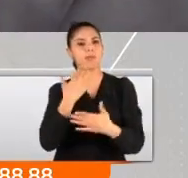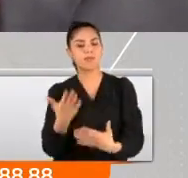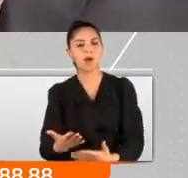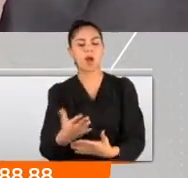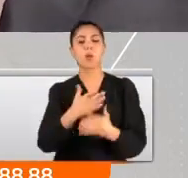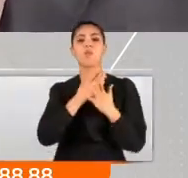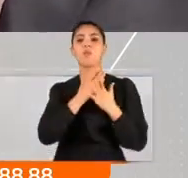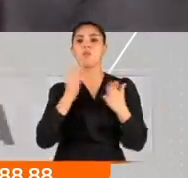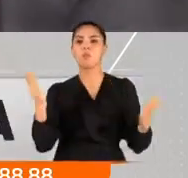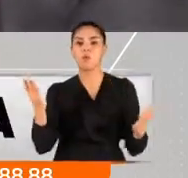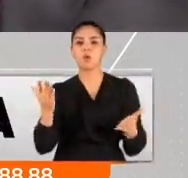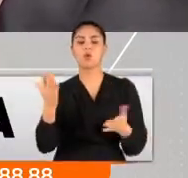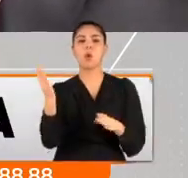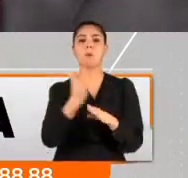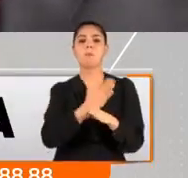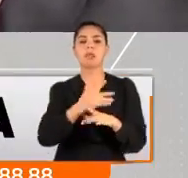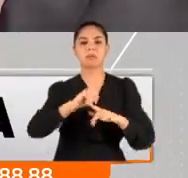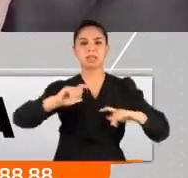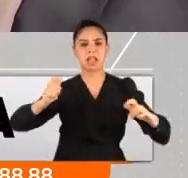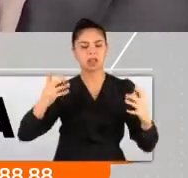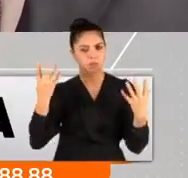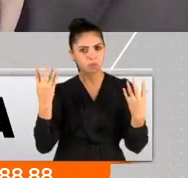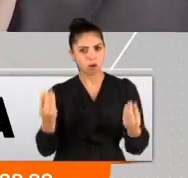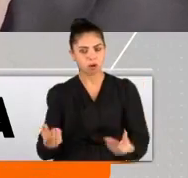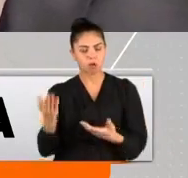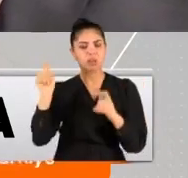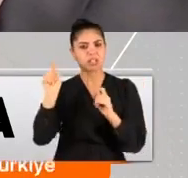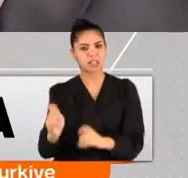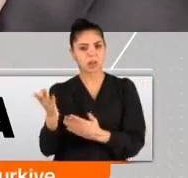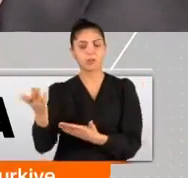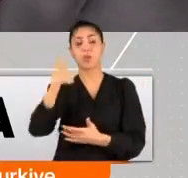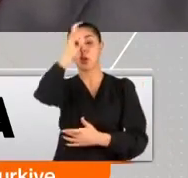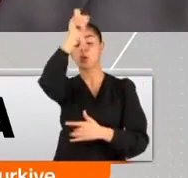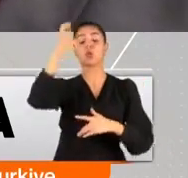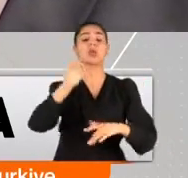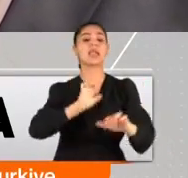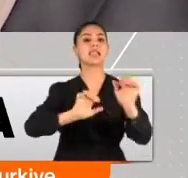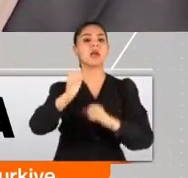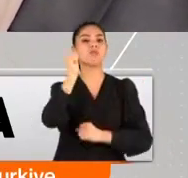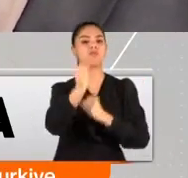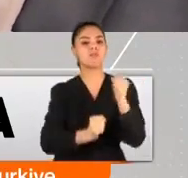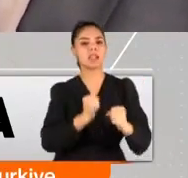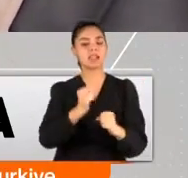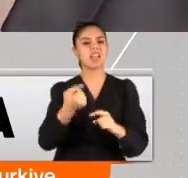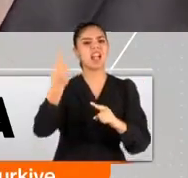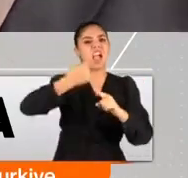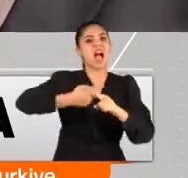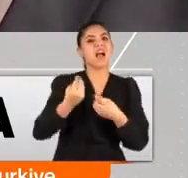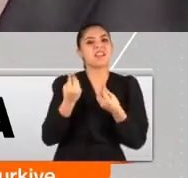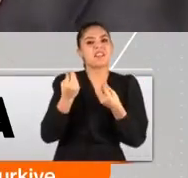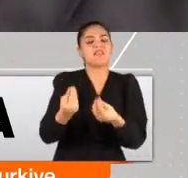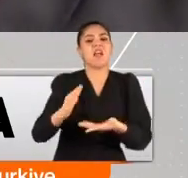ürünler geliştirmiş ve Türkiye'nin savunma sanayinde kaderine etki etmiş bir